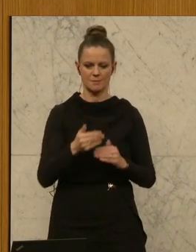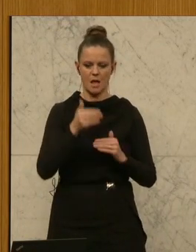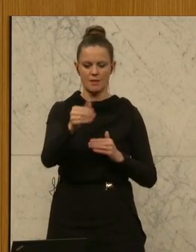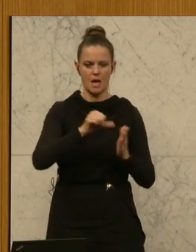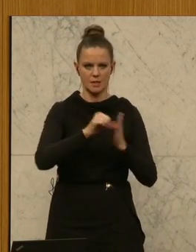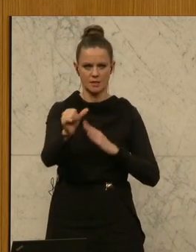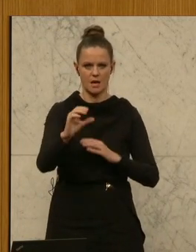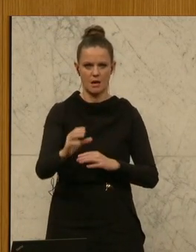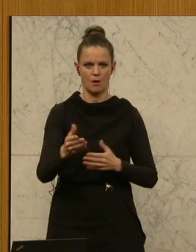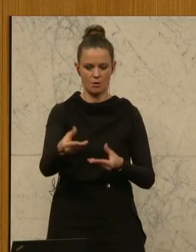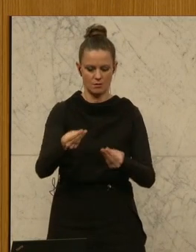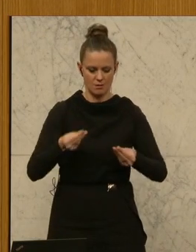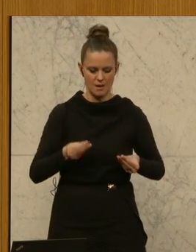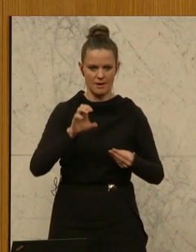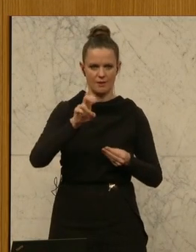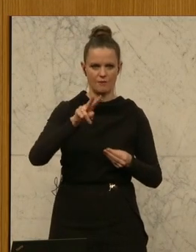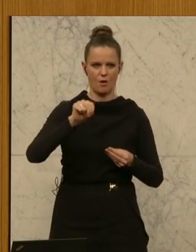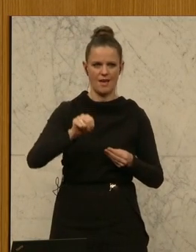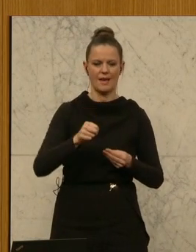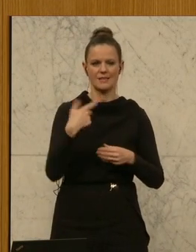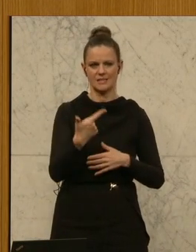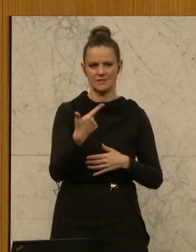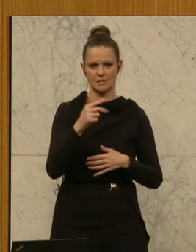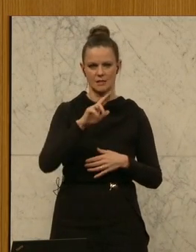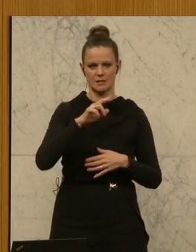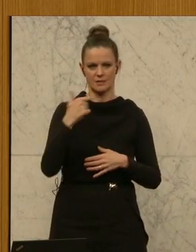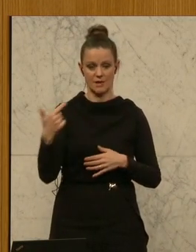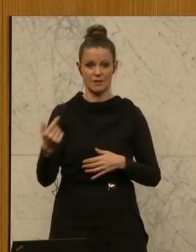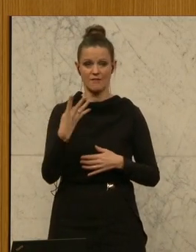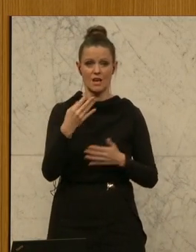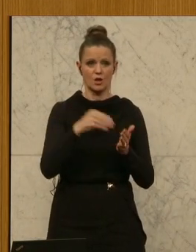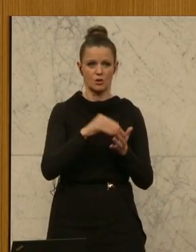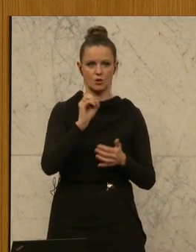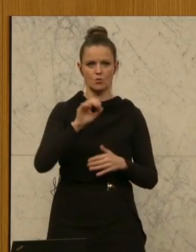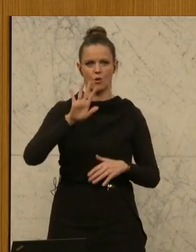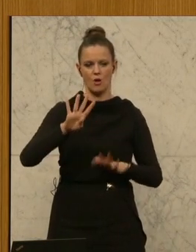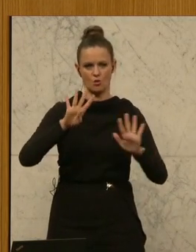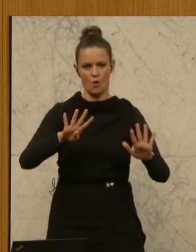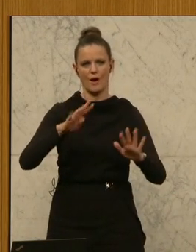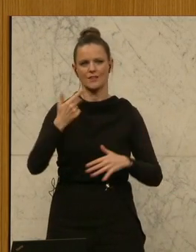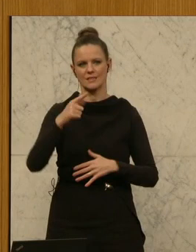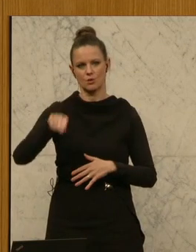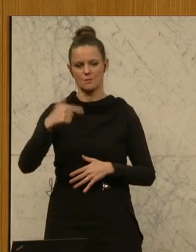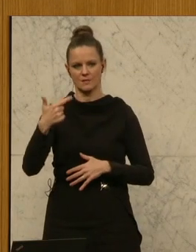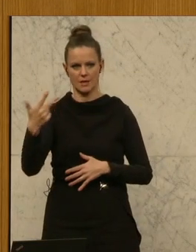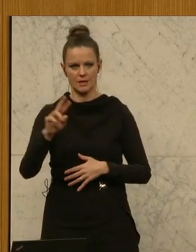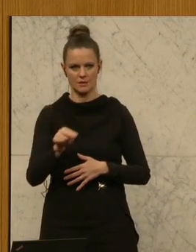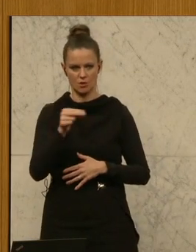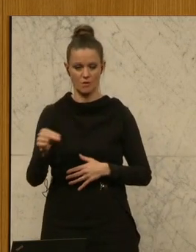bekommen von der EVN für 2022 von 4.039,32 Euro.